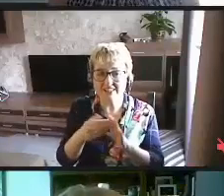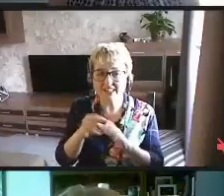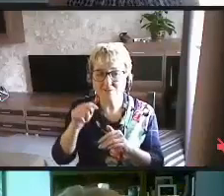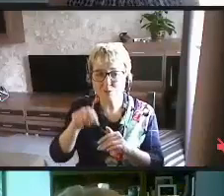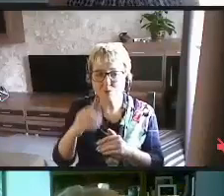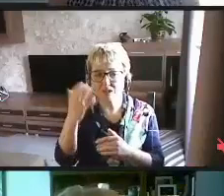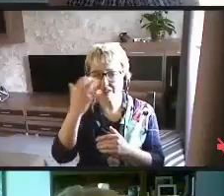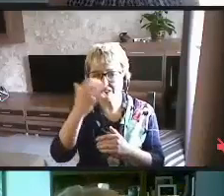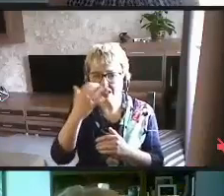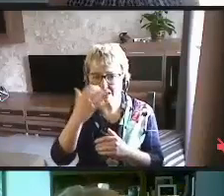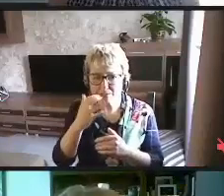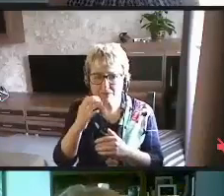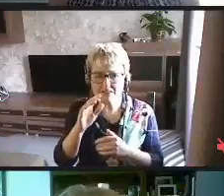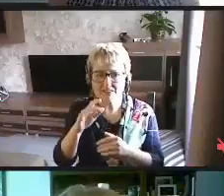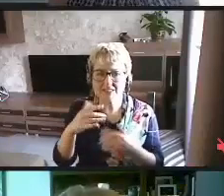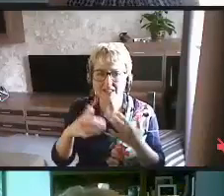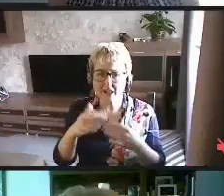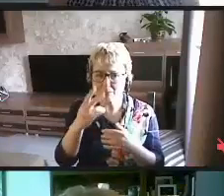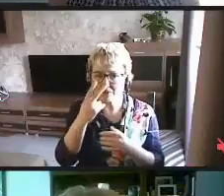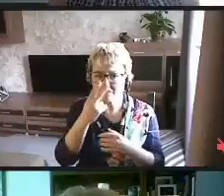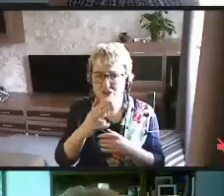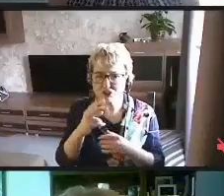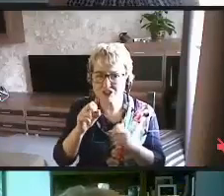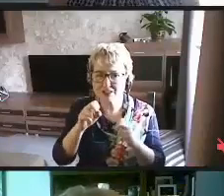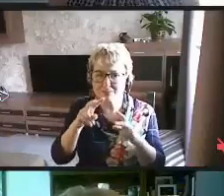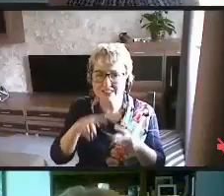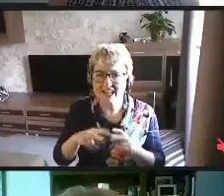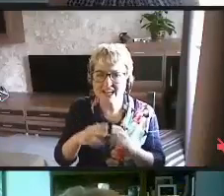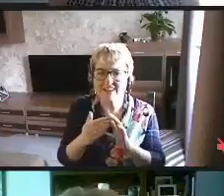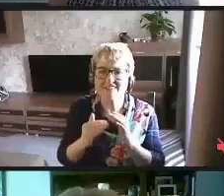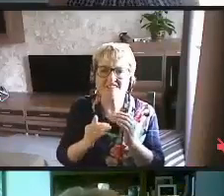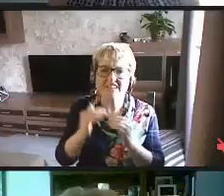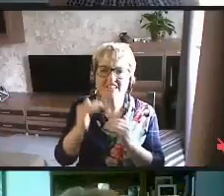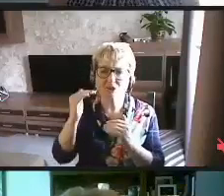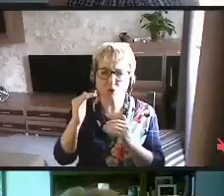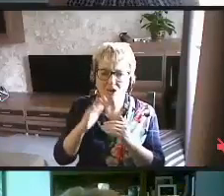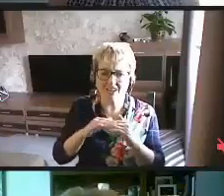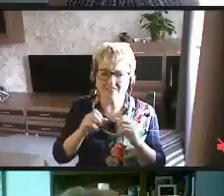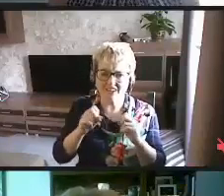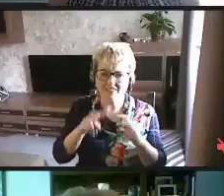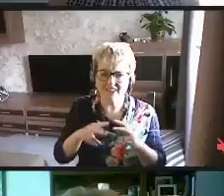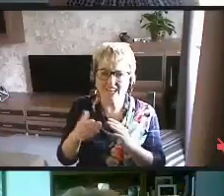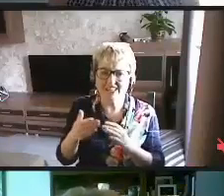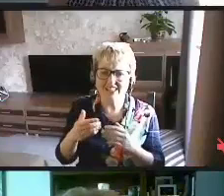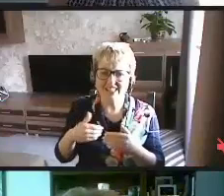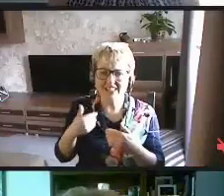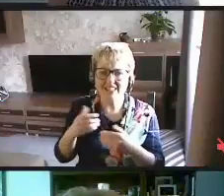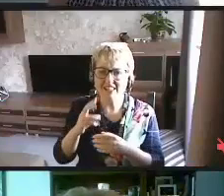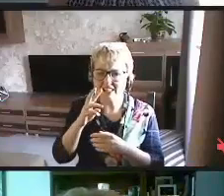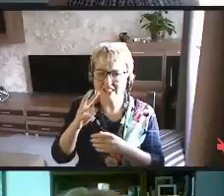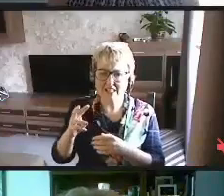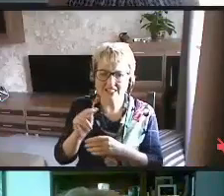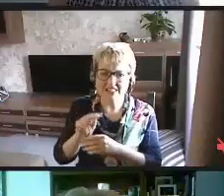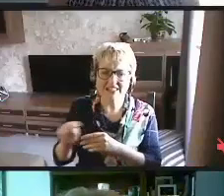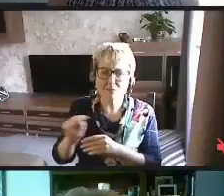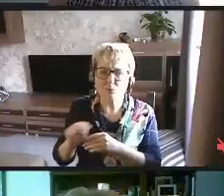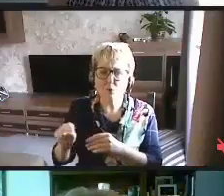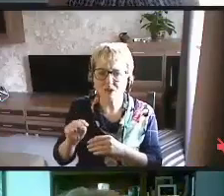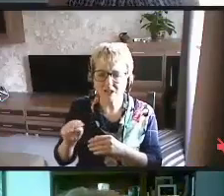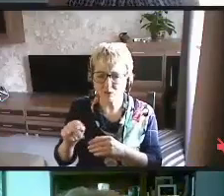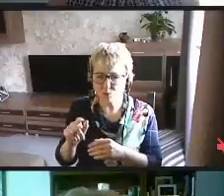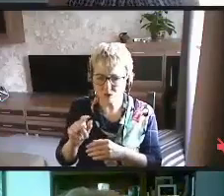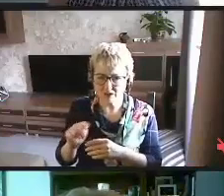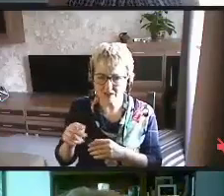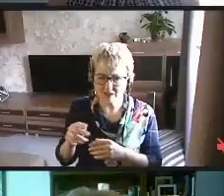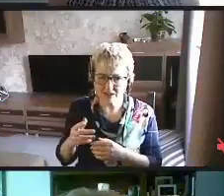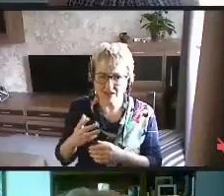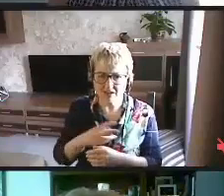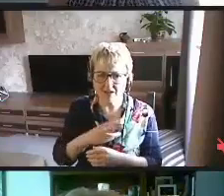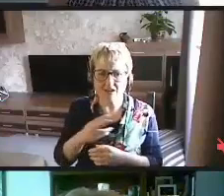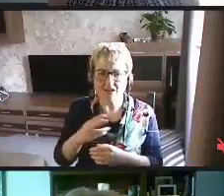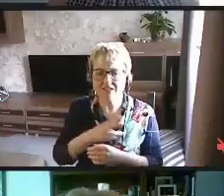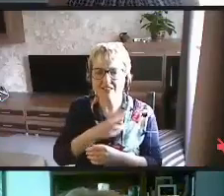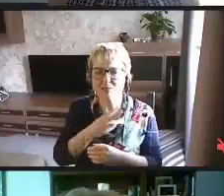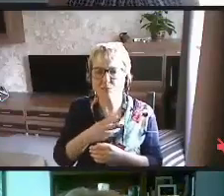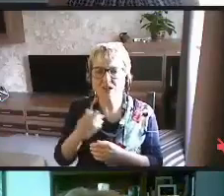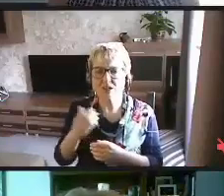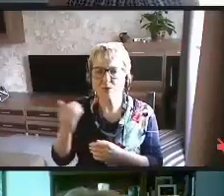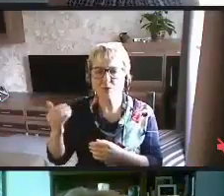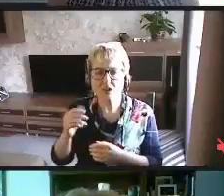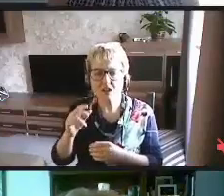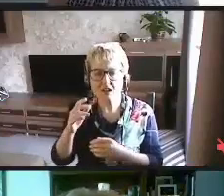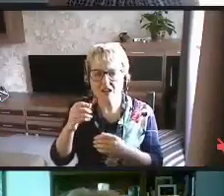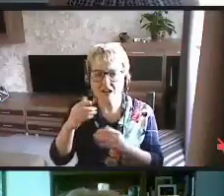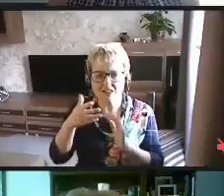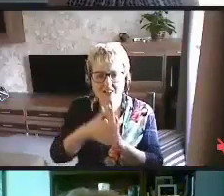слепых и слабовидящих специалистов очень высокой квалификации. Они стимулируют их обучение, их освоение современных